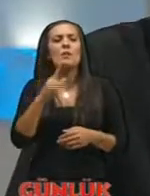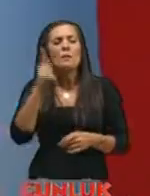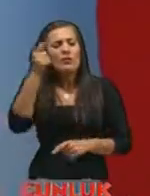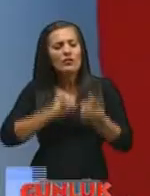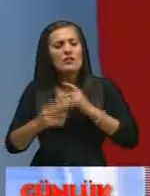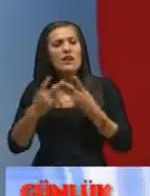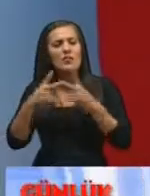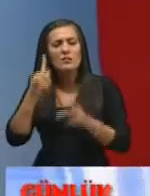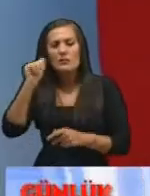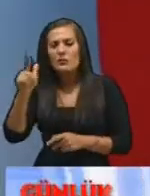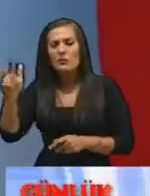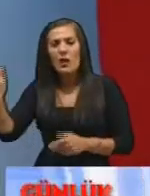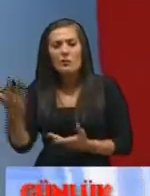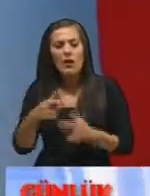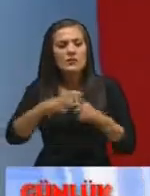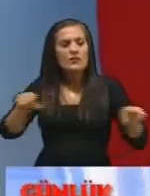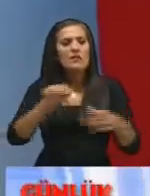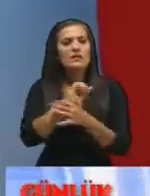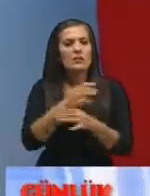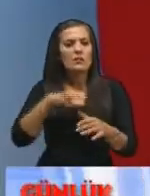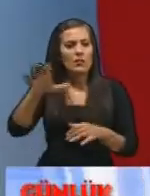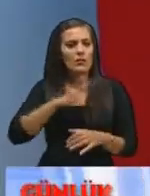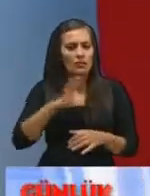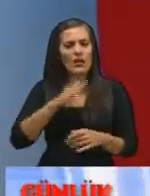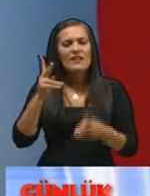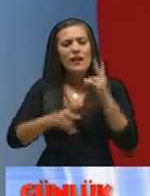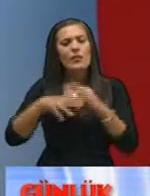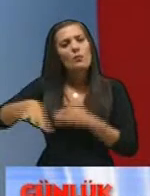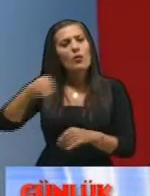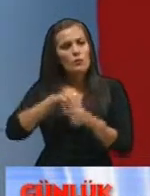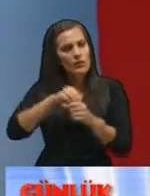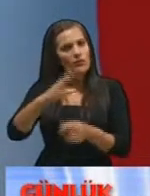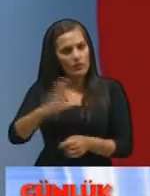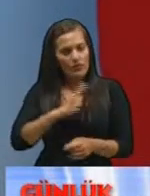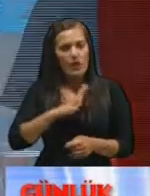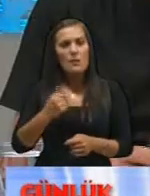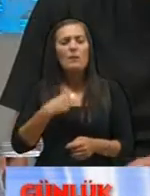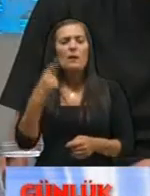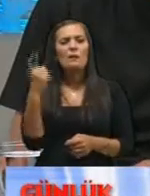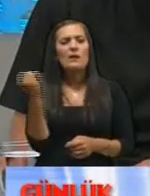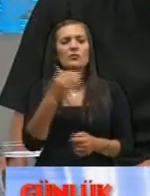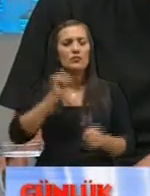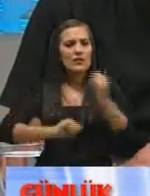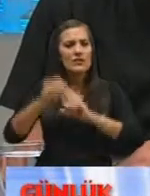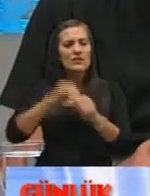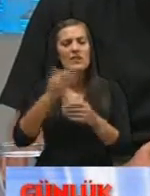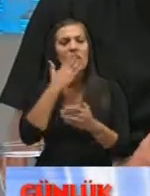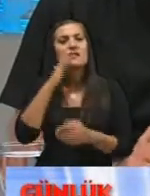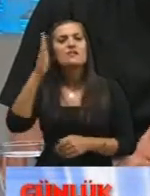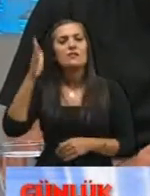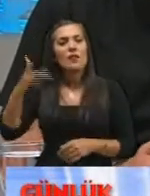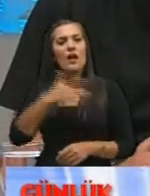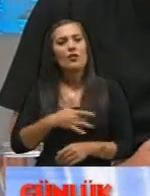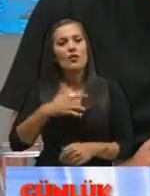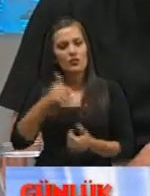üniversite açılıyor ama sahne sanatları bölümü var her tiyatronun tiyatro bölümü var ben birkaç üniversitede derse gidiyorum